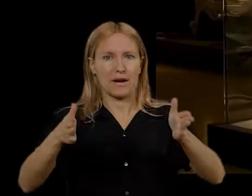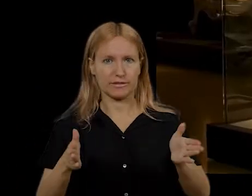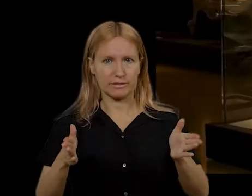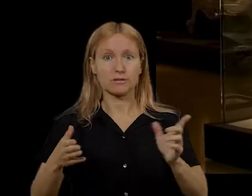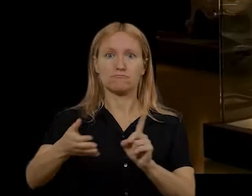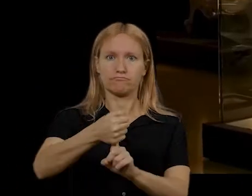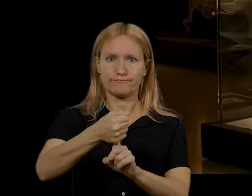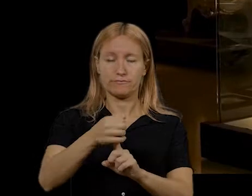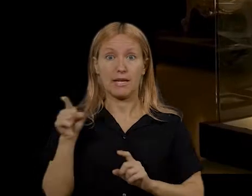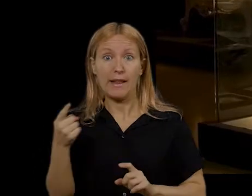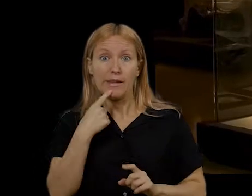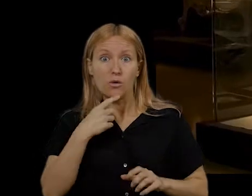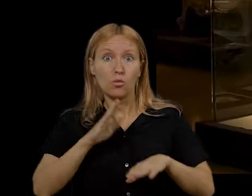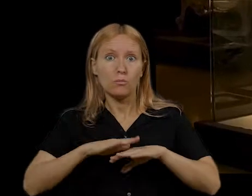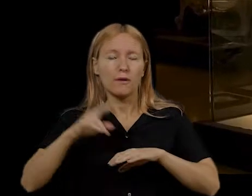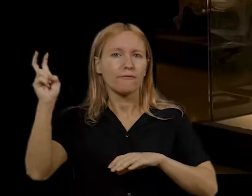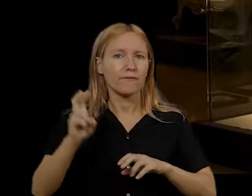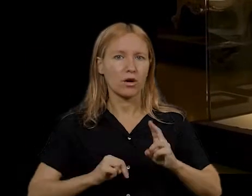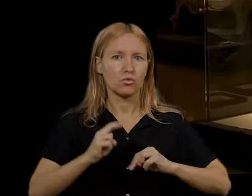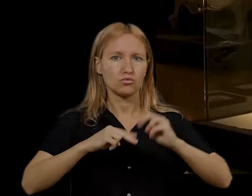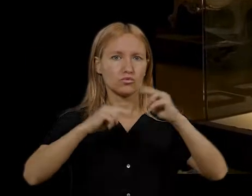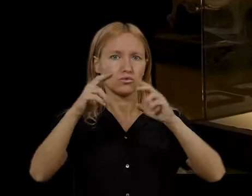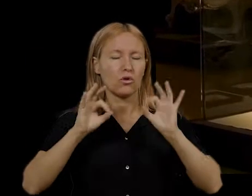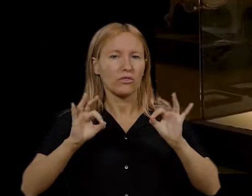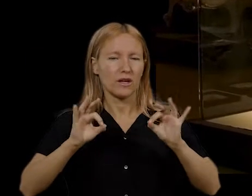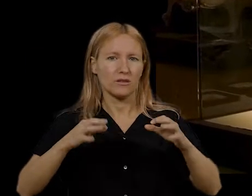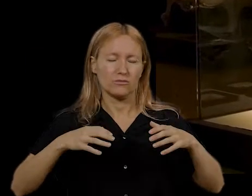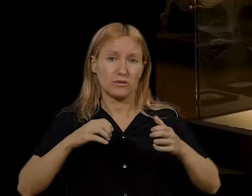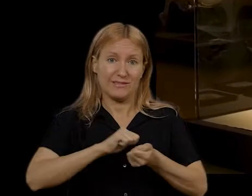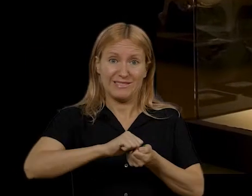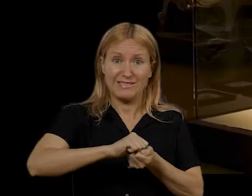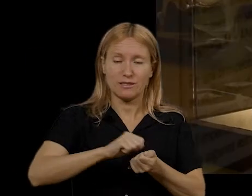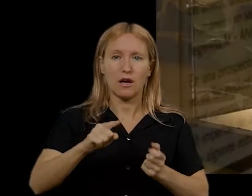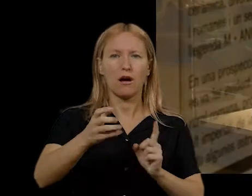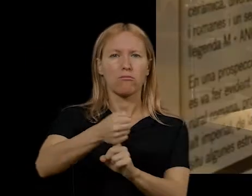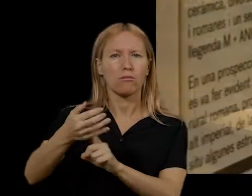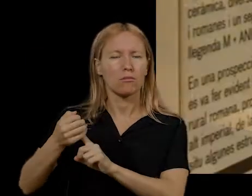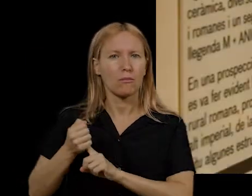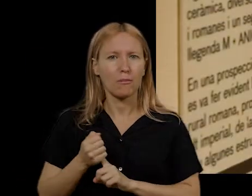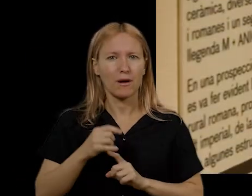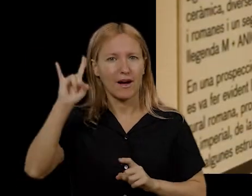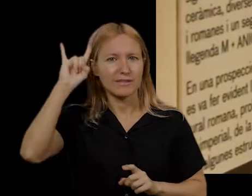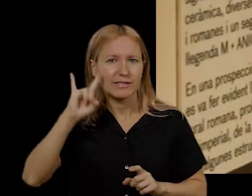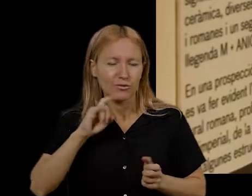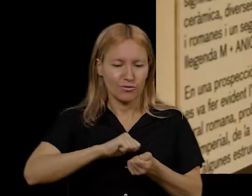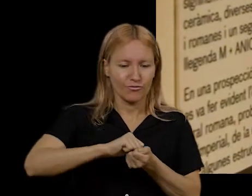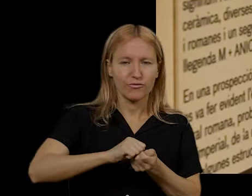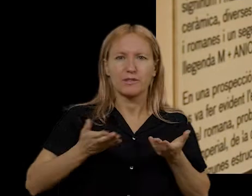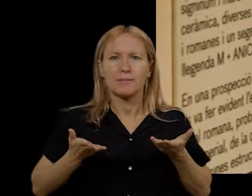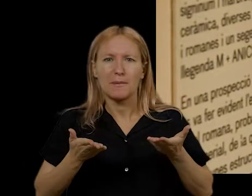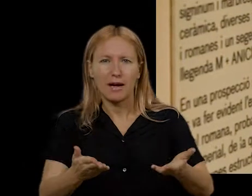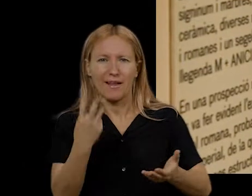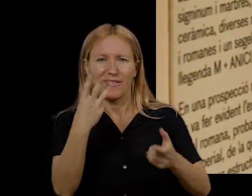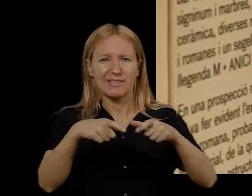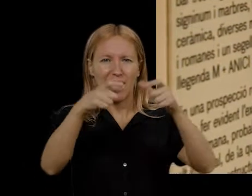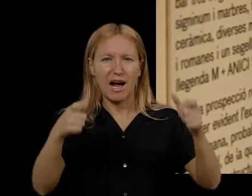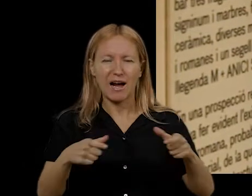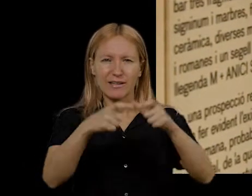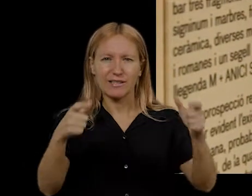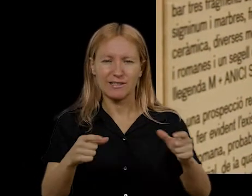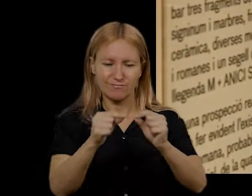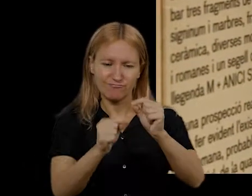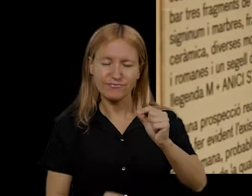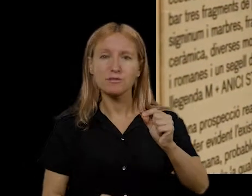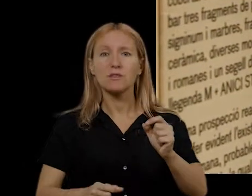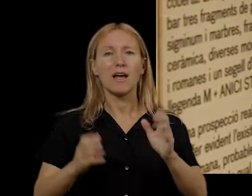Segons ell mateix, com a conseqüència de la construcció d'una sínia, es van trobar i malmetre restes d'un safareig amb banqueta i d'un forn de tres arcs de poca